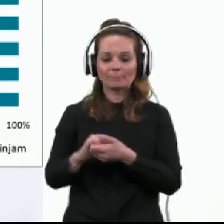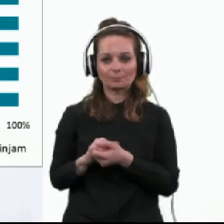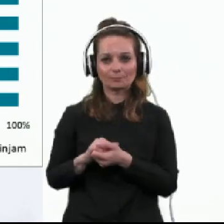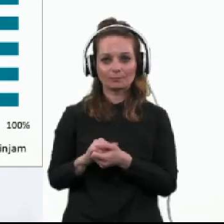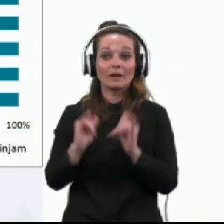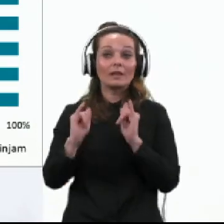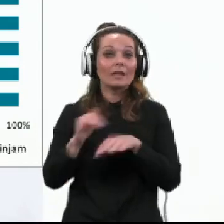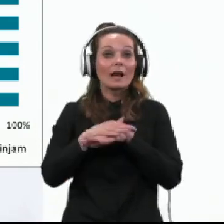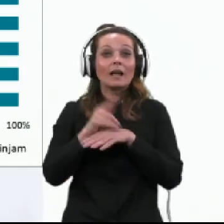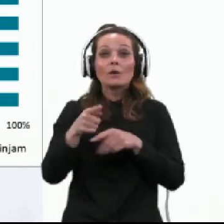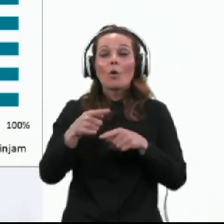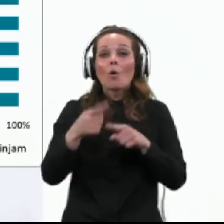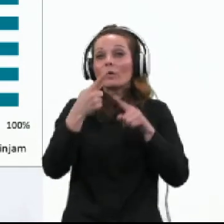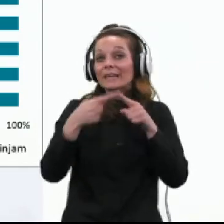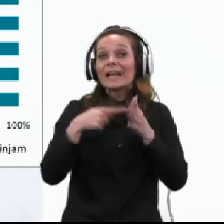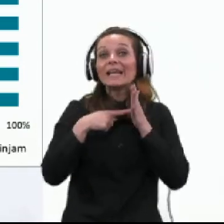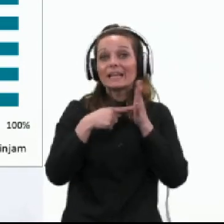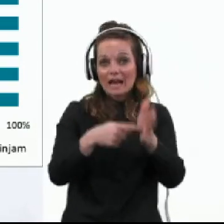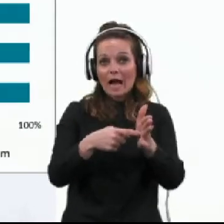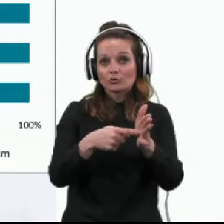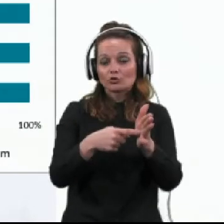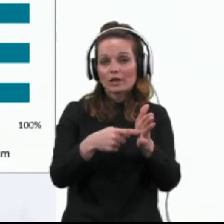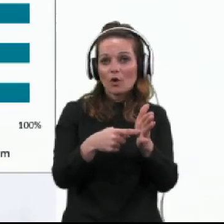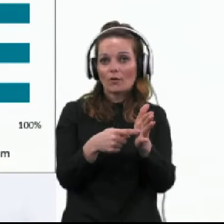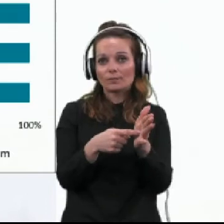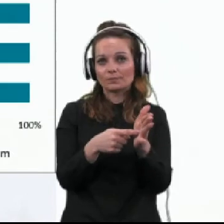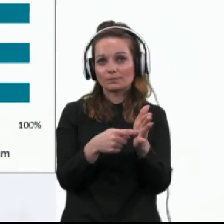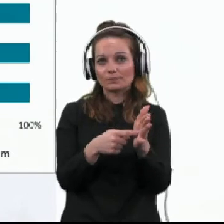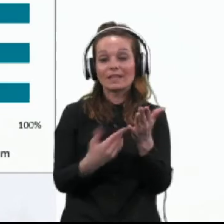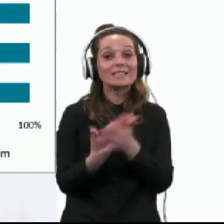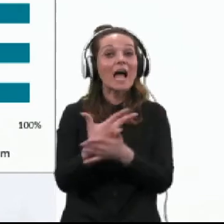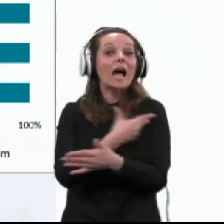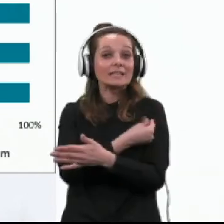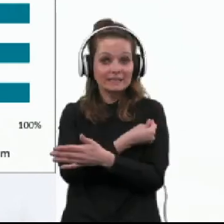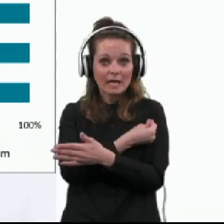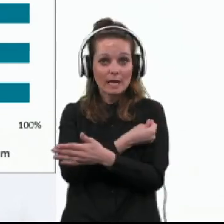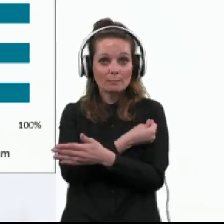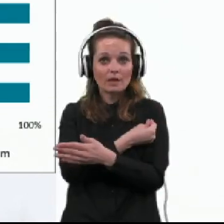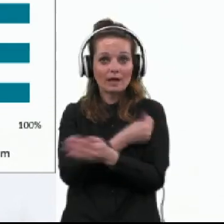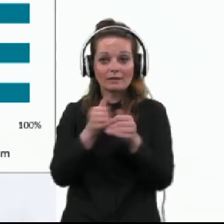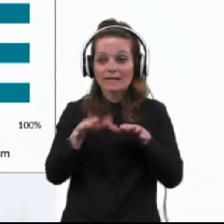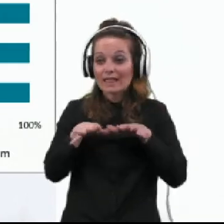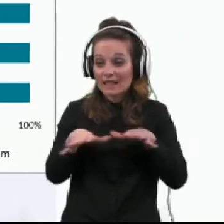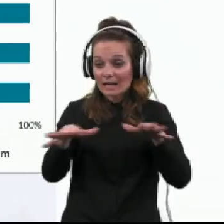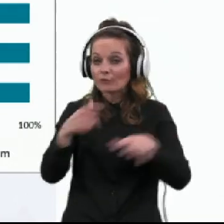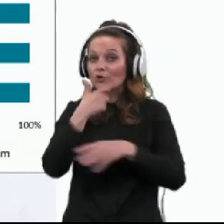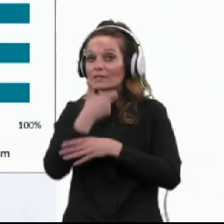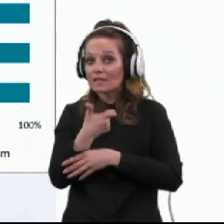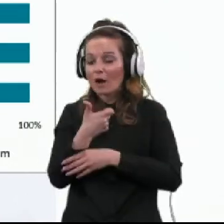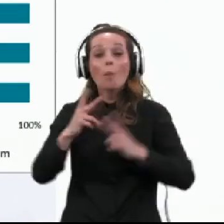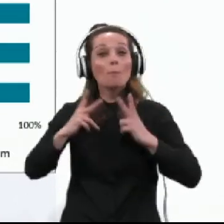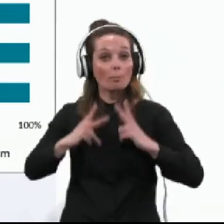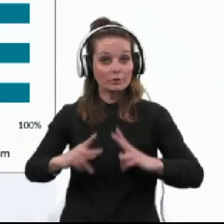Vse valovi kažejo, da namera, kar naslednjo sliko, za cepljenje narašča starostjo po